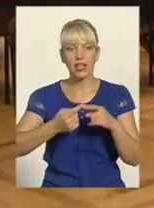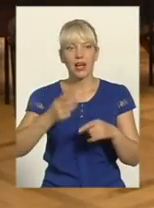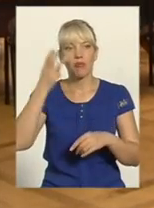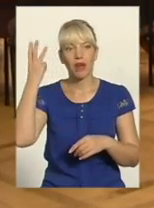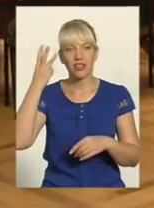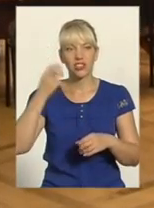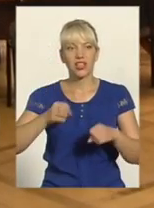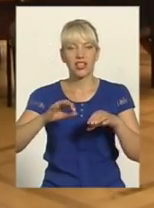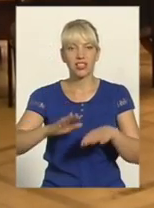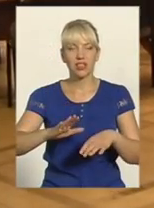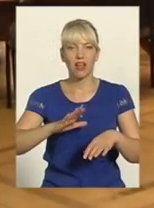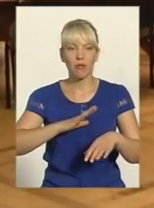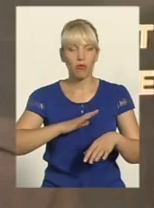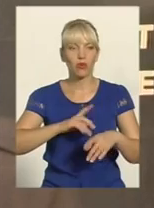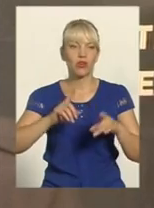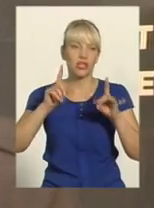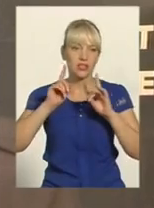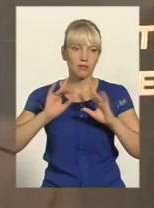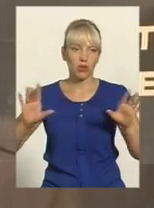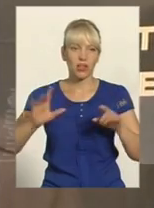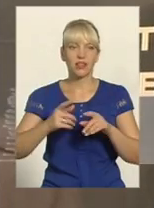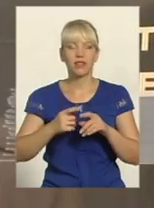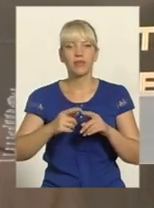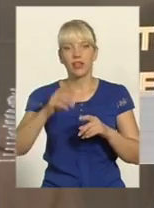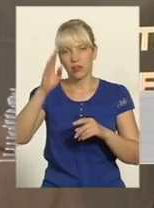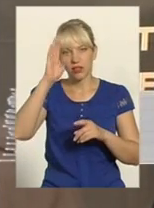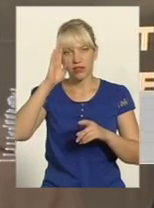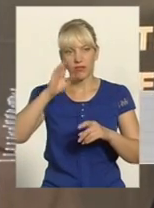рішення йти до поліції було спонтанним Прийшов всі етапи,